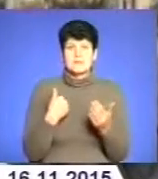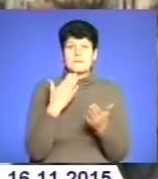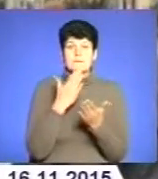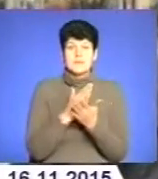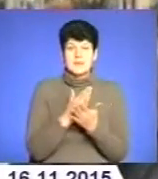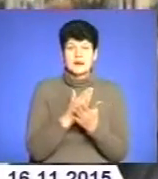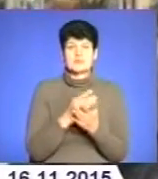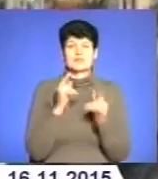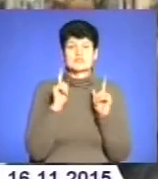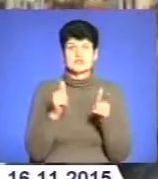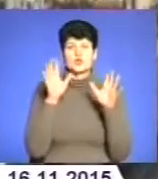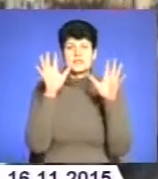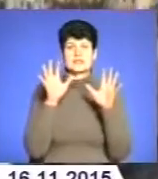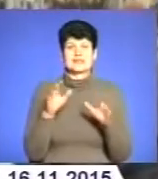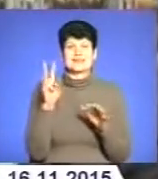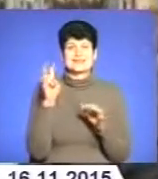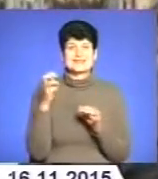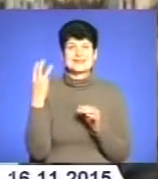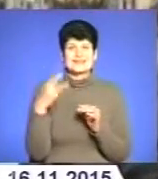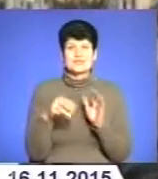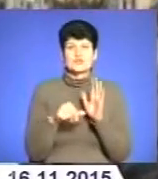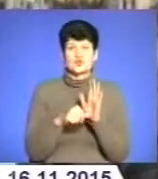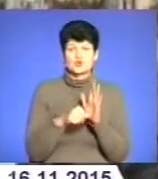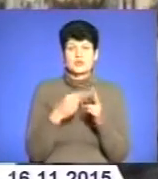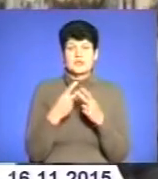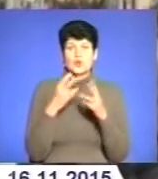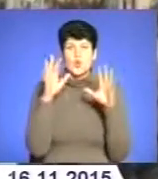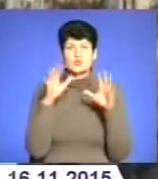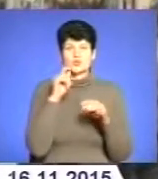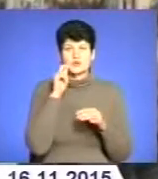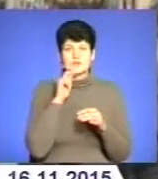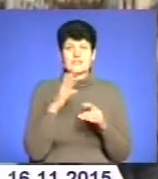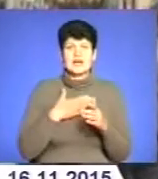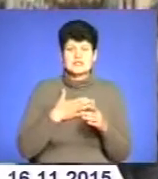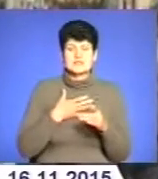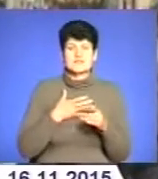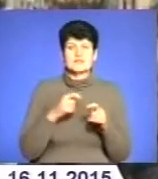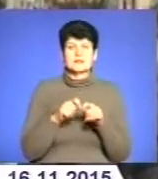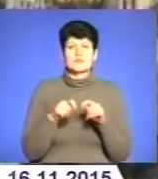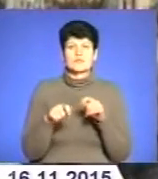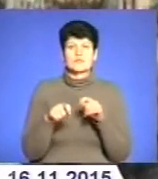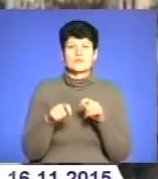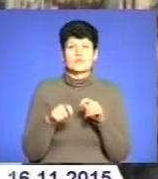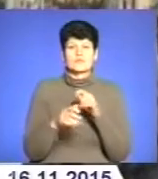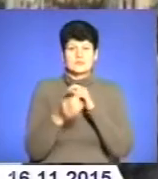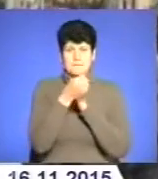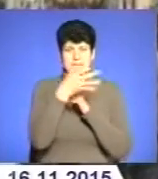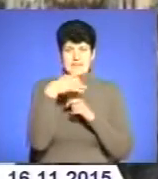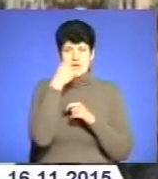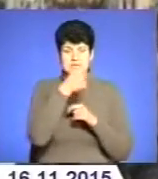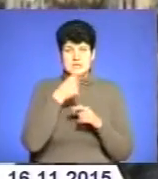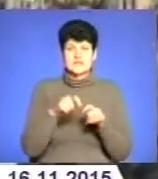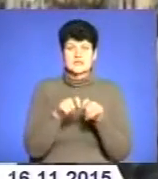згідно з статті 336 Кримінального кодексу України, в нашій області порушено за останній рік, наголошую, за 15 рік